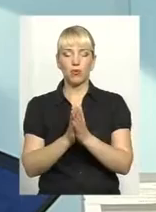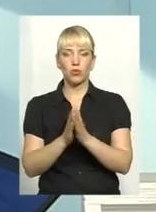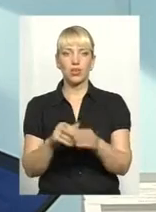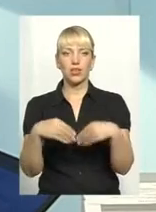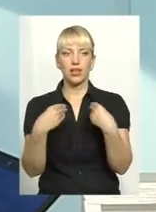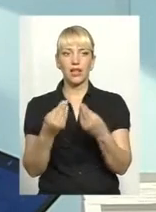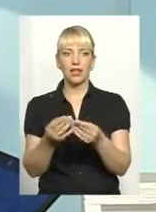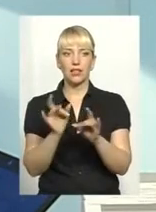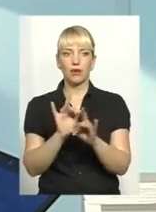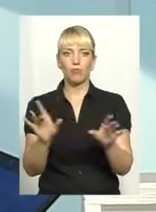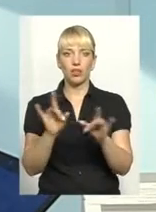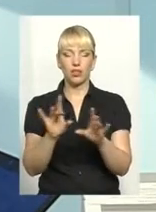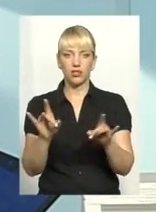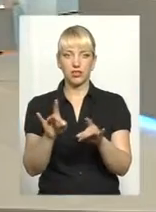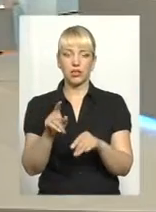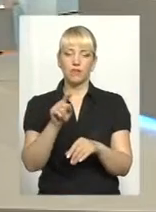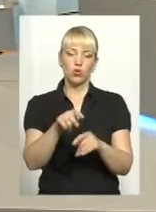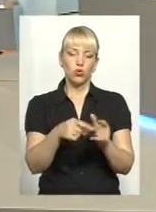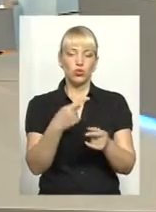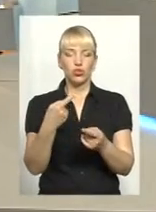тієї чи іншої ситуації.